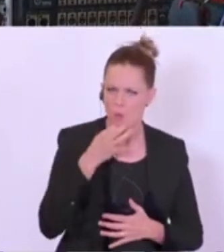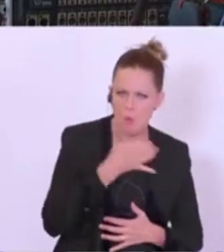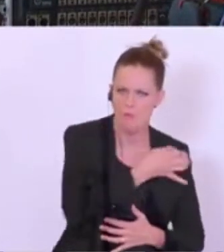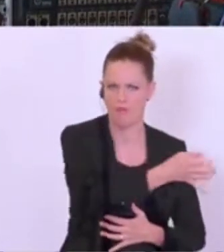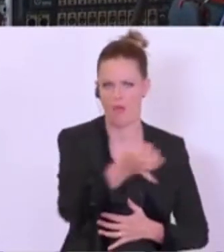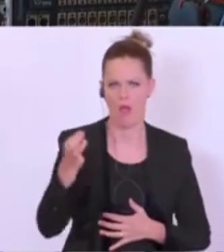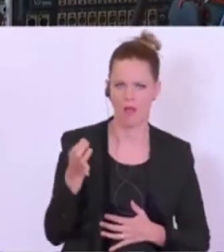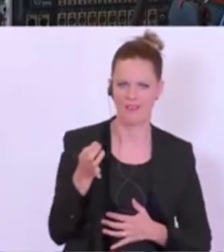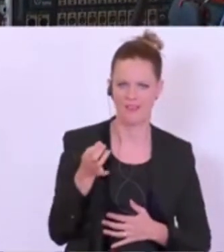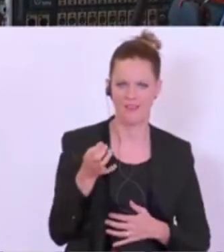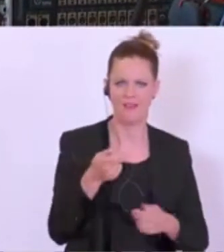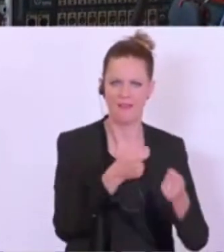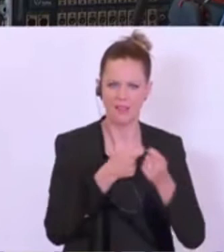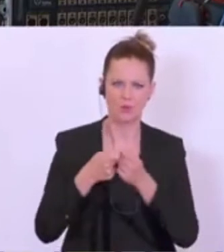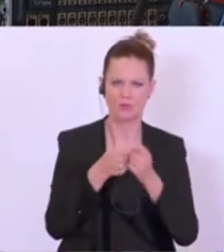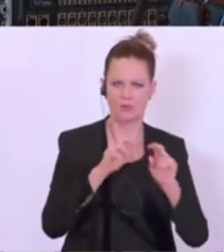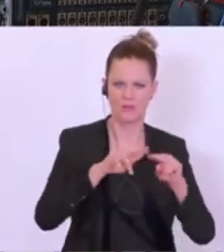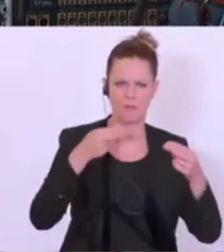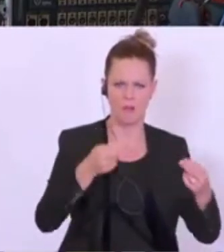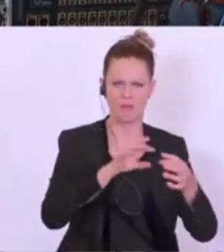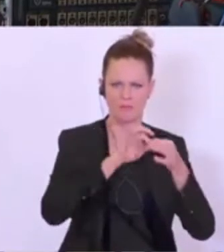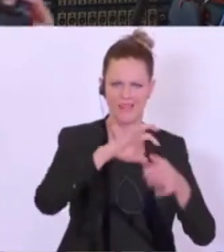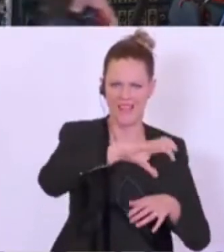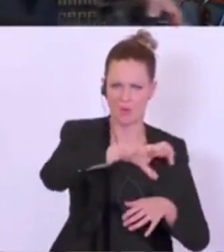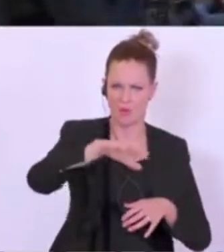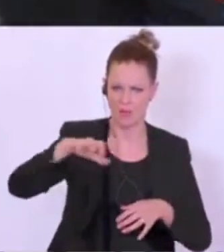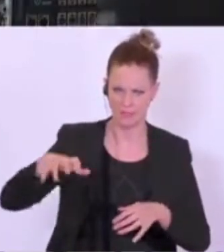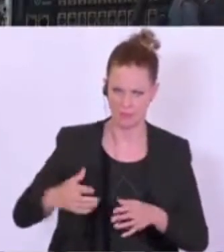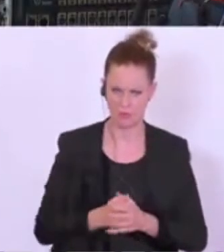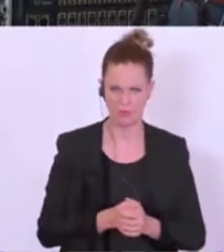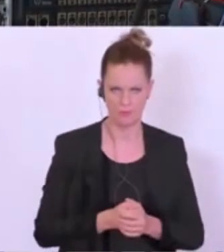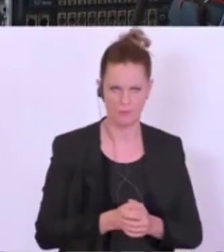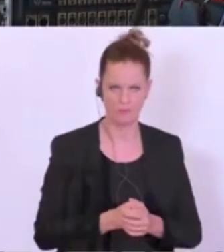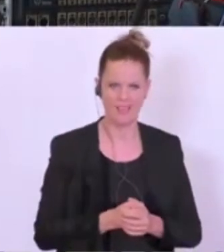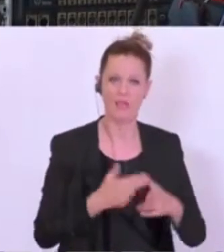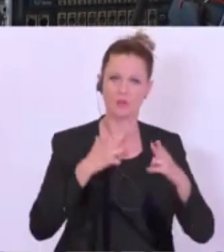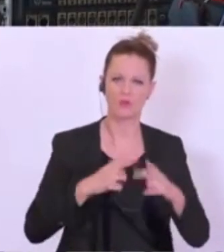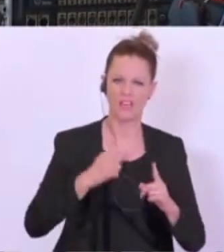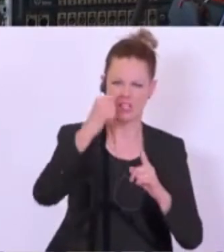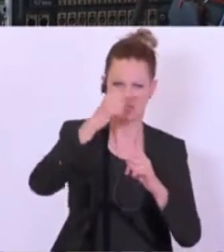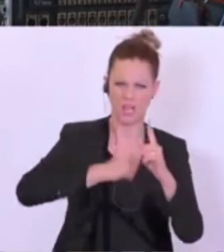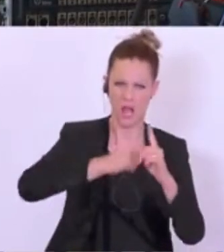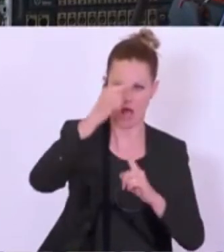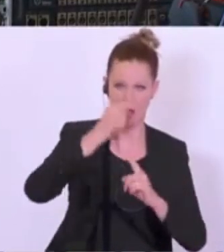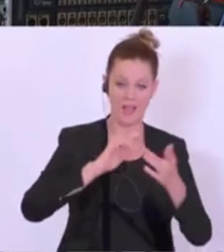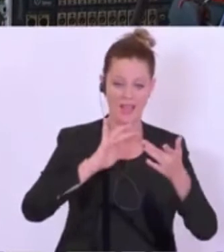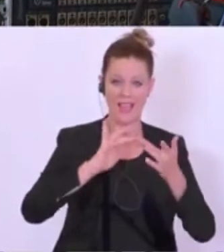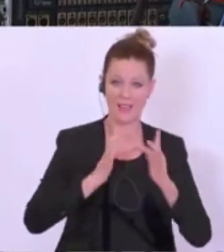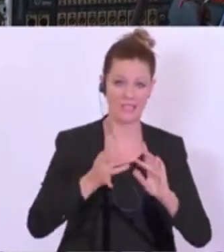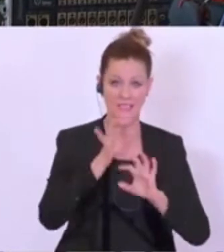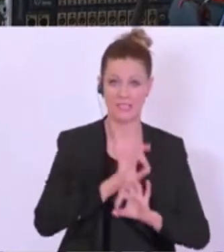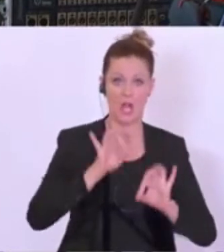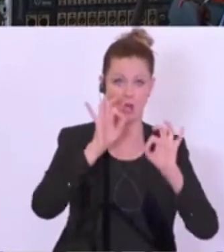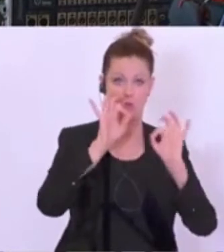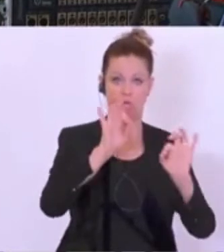vom Genossenschaftsverband zur Regionalisierung und da war in der Zufriedenheitsskala Internet ist sehr, sehr gut der